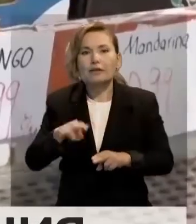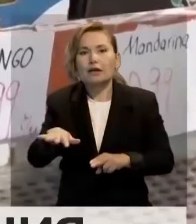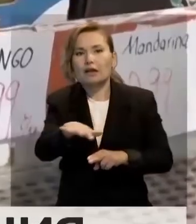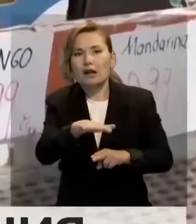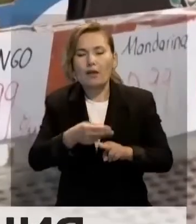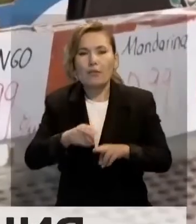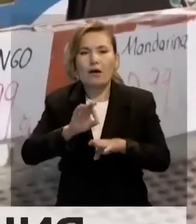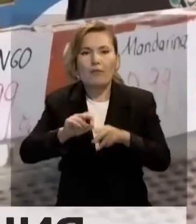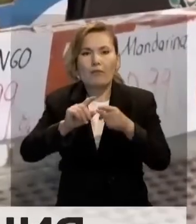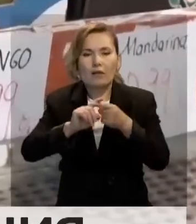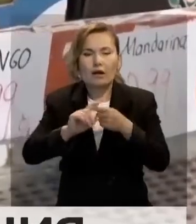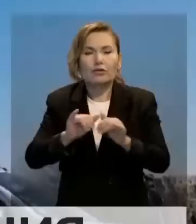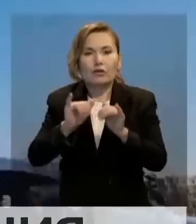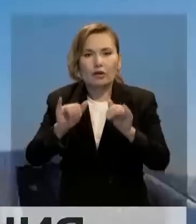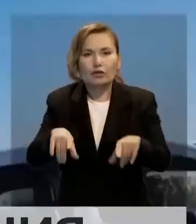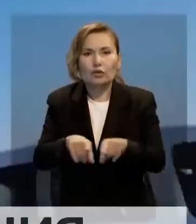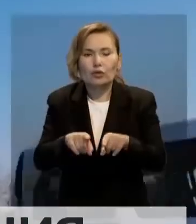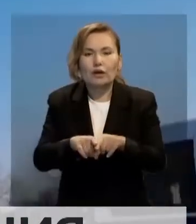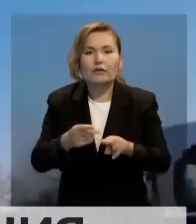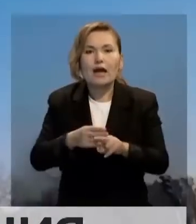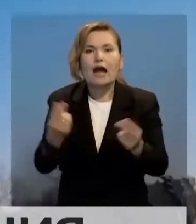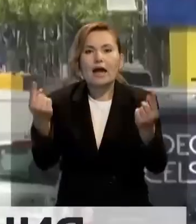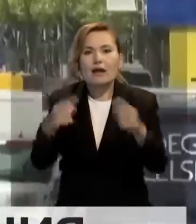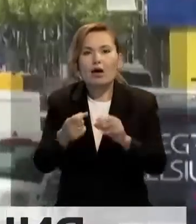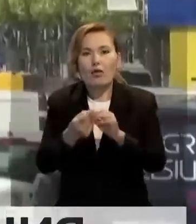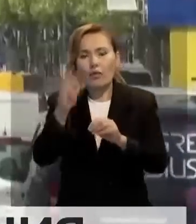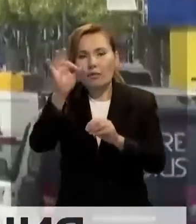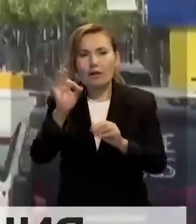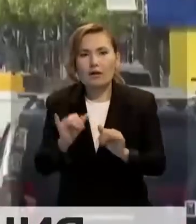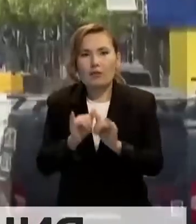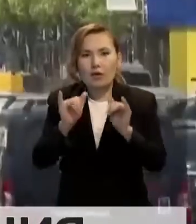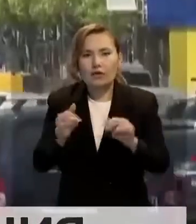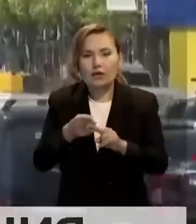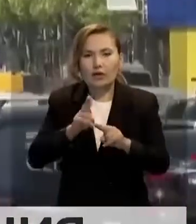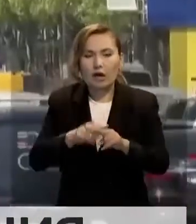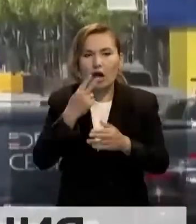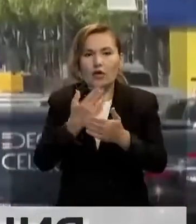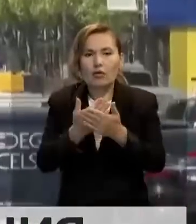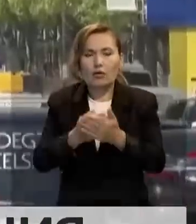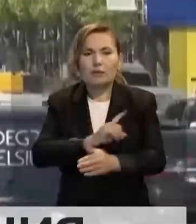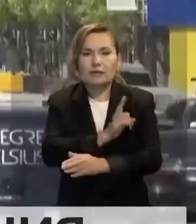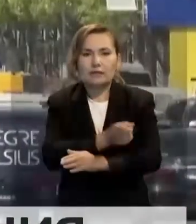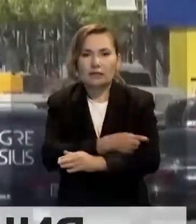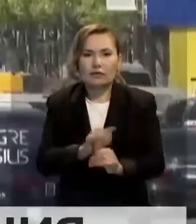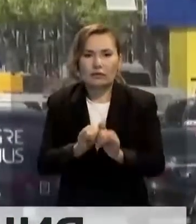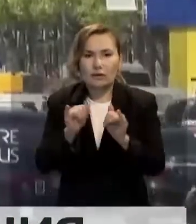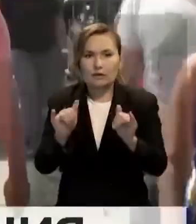елдеріндегі ақуалық қиын. Сондаяқ Испанияда инфляция 11%-ға көтеріліп рекордты көрсеткіштір келді.